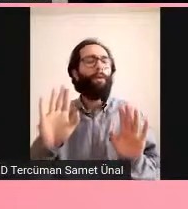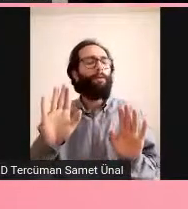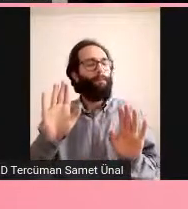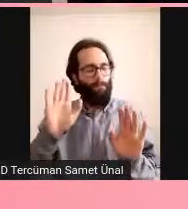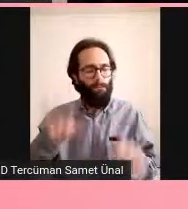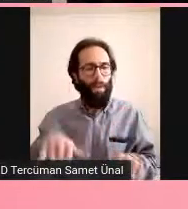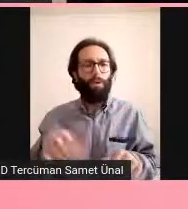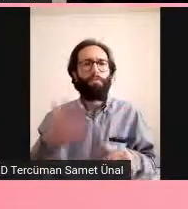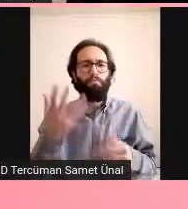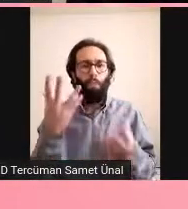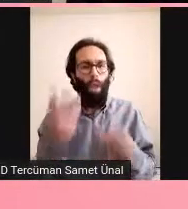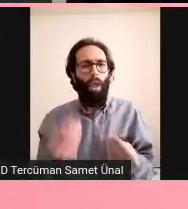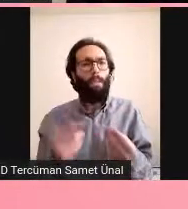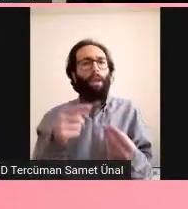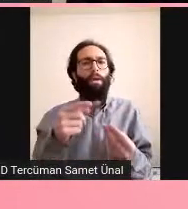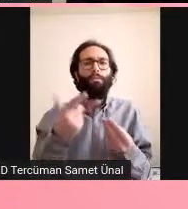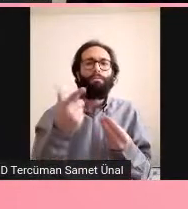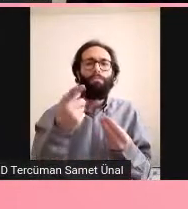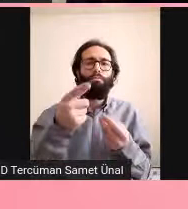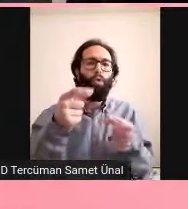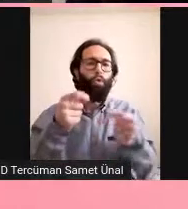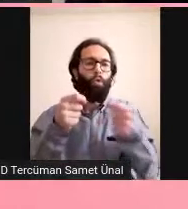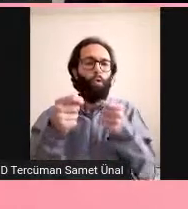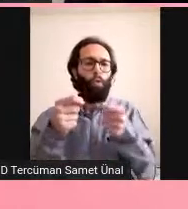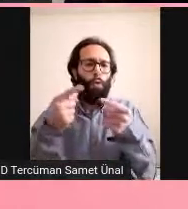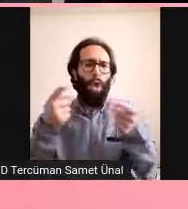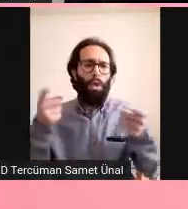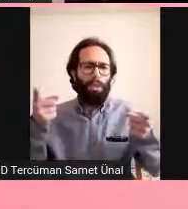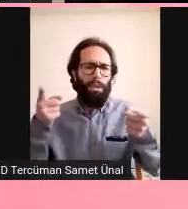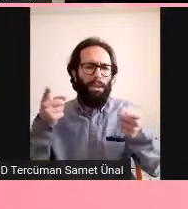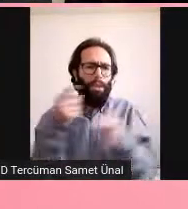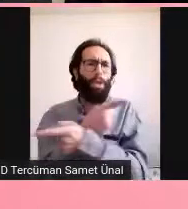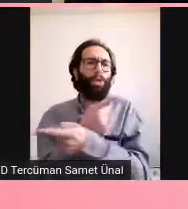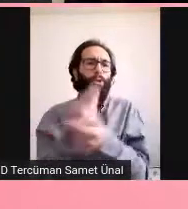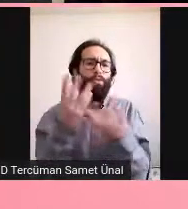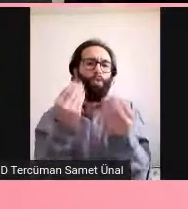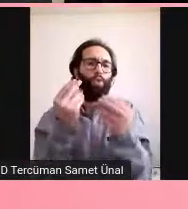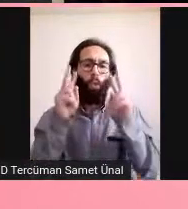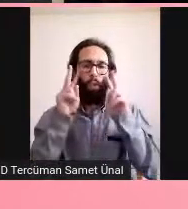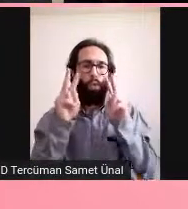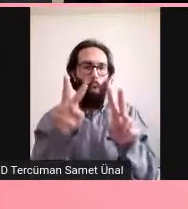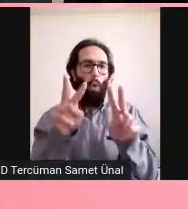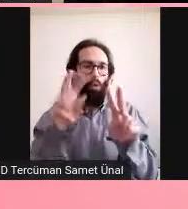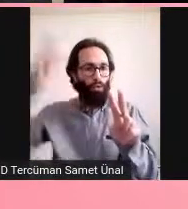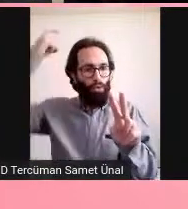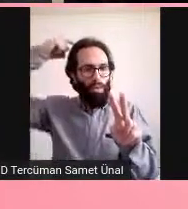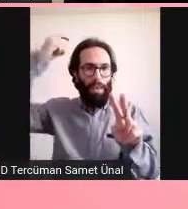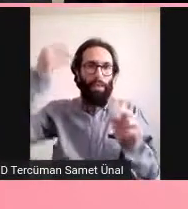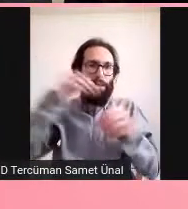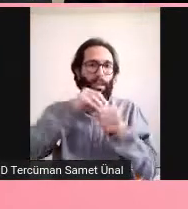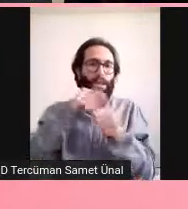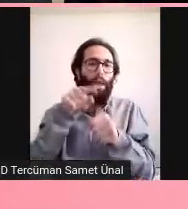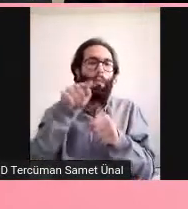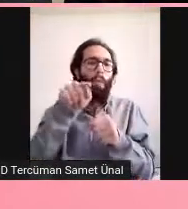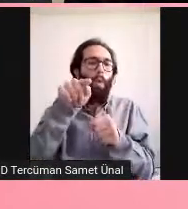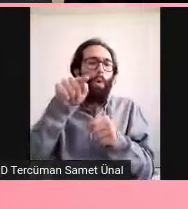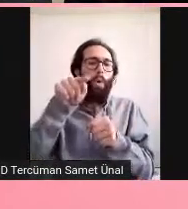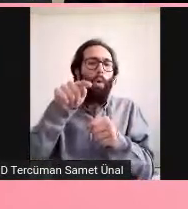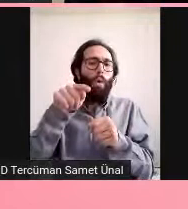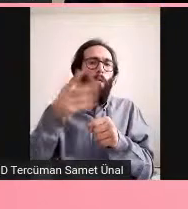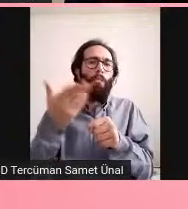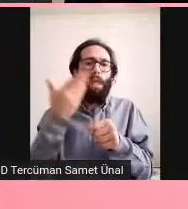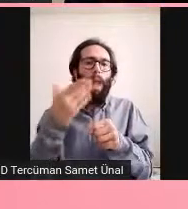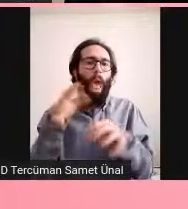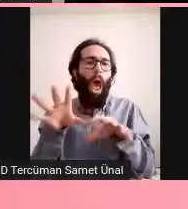bir hücre çeşidi varmış. Çok zor isimli. Bunlar ace reseptörünü varmış bu hücrelerin